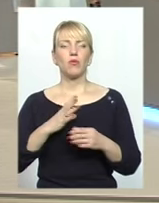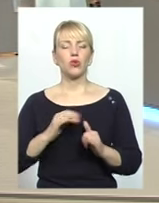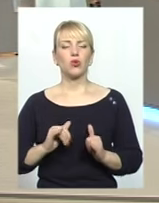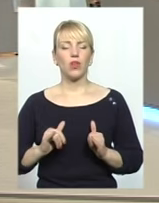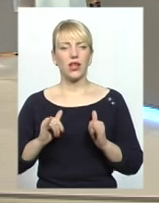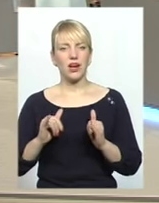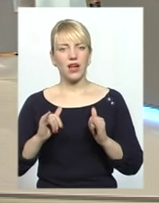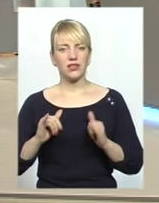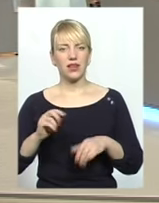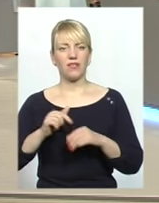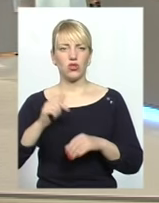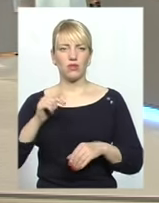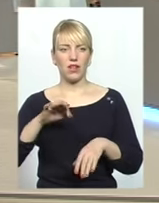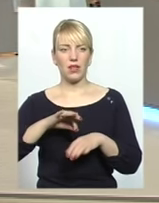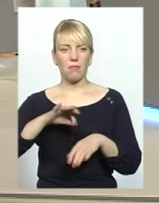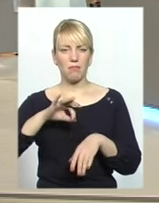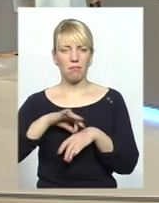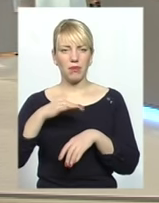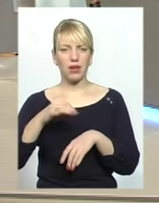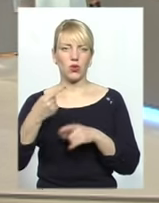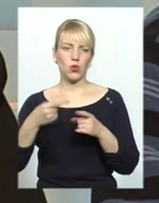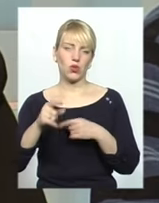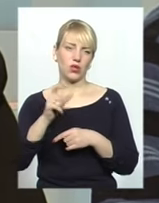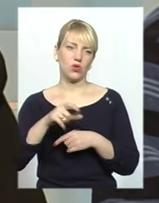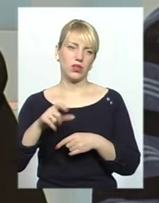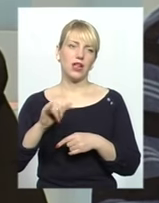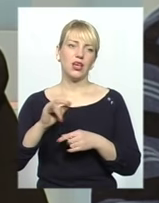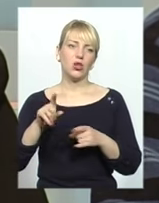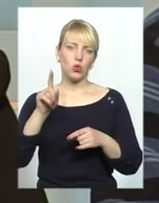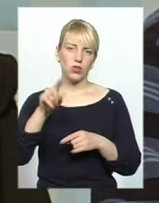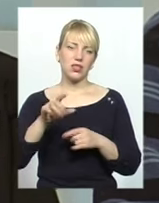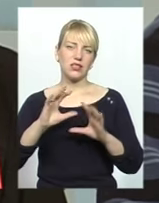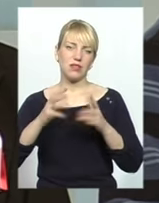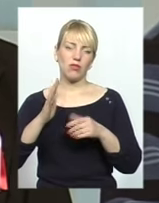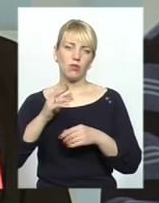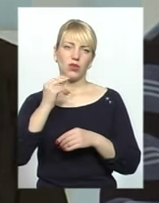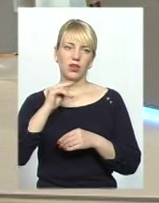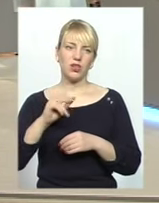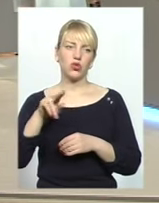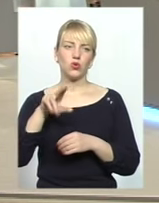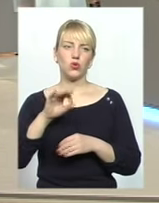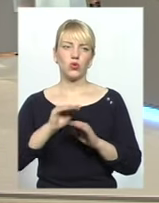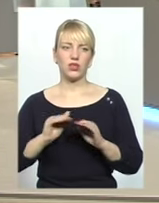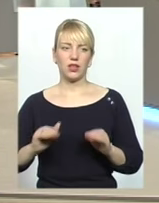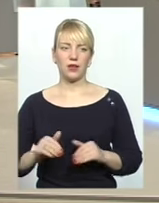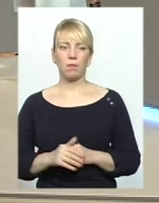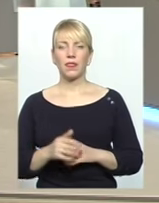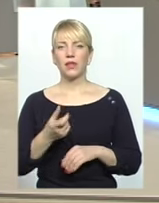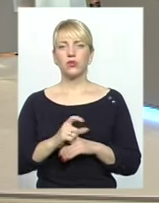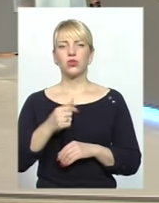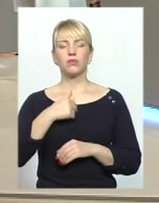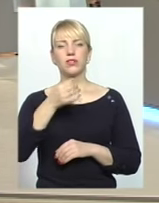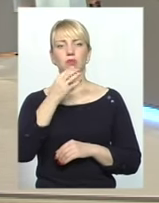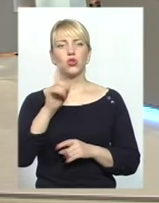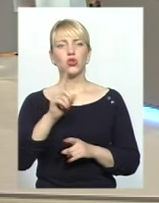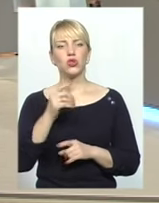відчували біль других людей і тоді буде світ кращим. І те, що до дітей, дуже мені сподобалося, як